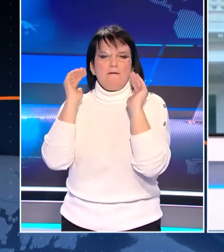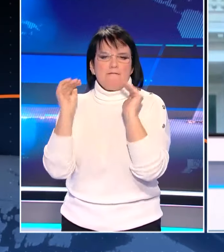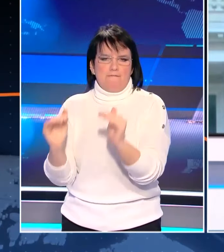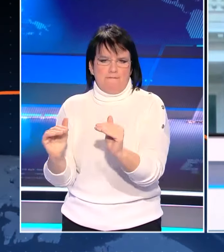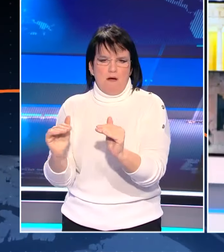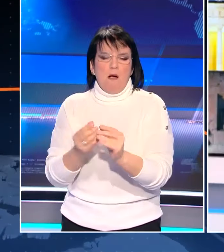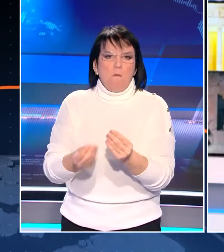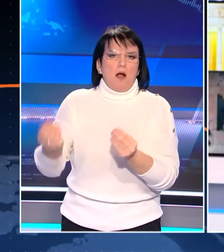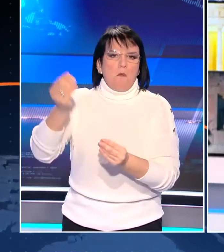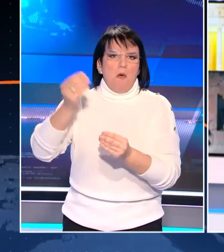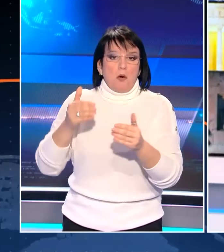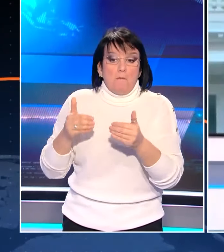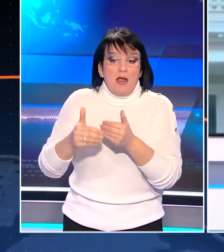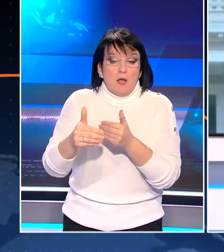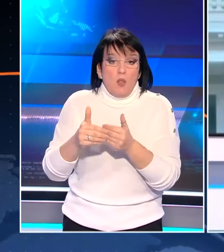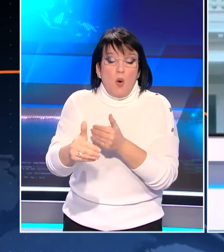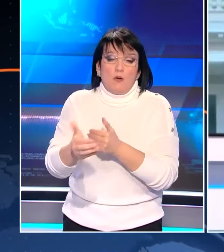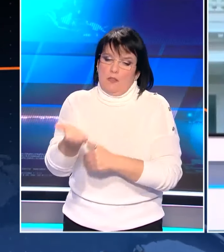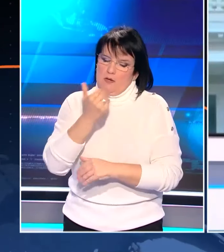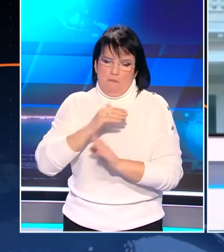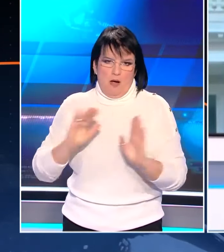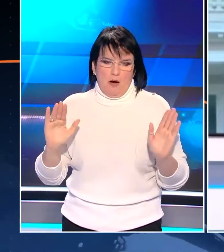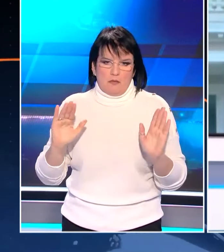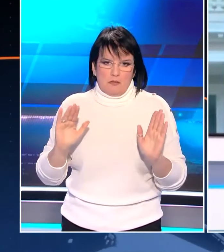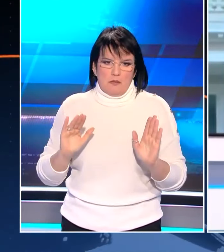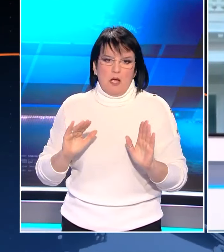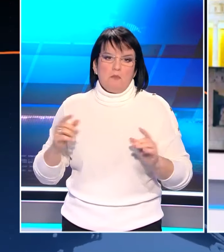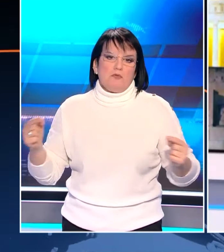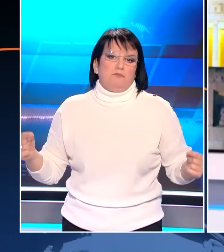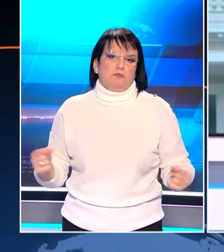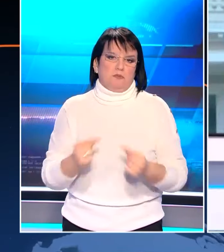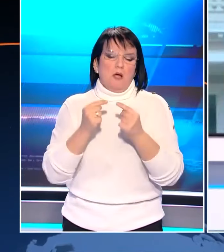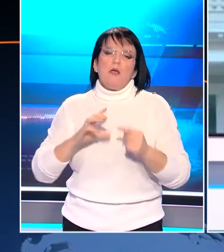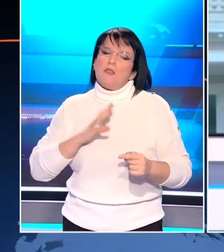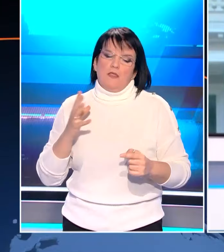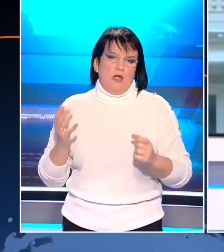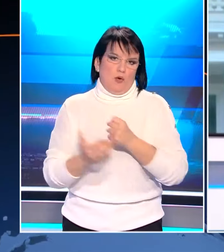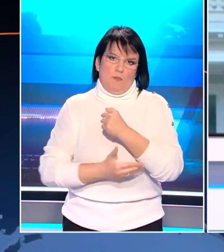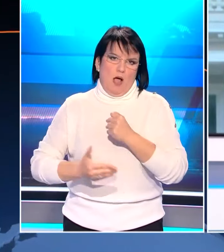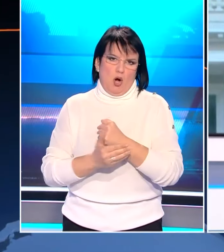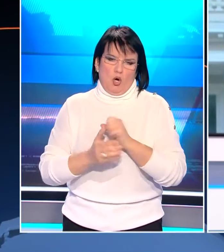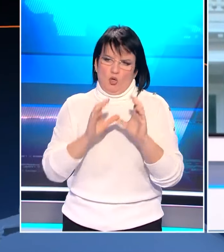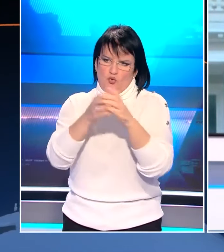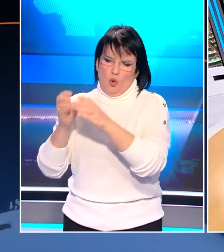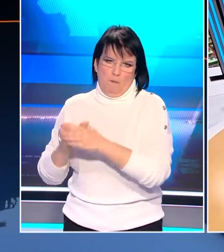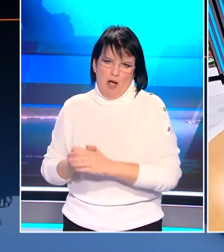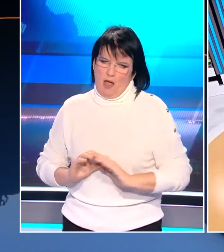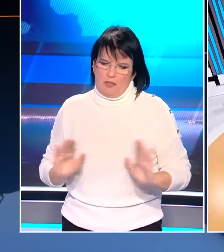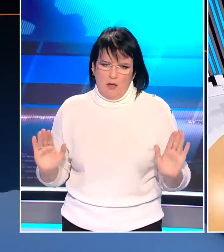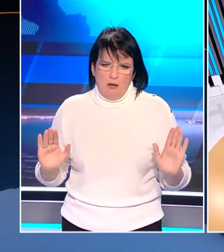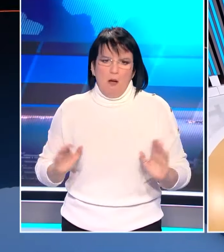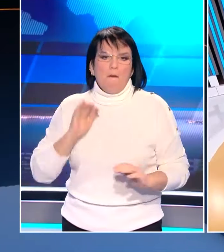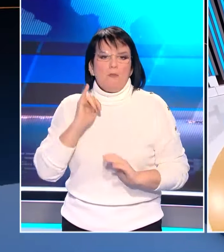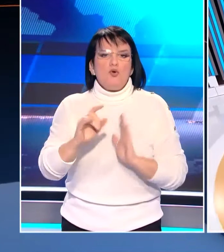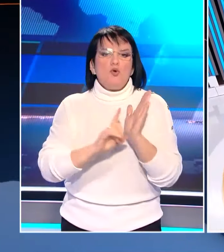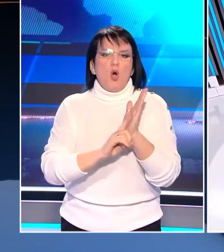Δεν είναι κάτι άλλο, δεν υπάρχει κανένα περιθώριο. Εμείς θεωρούμε ότι θα εκτονωθεί η κατάσταση. Εμείς δεν θέλουμε να συγκρουστούμε ειδικά με καμία επαγγελματική ομάδα. Πάντοτε